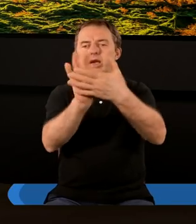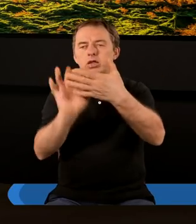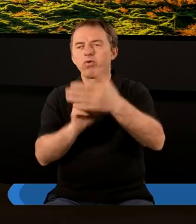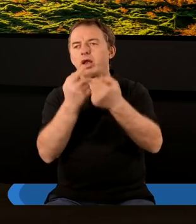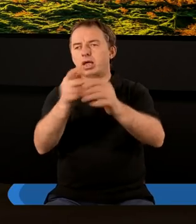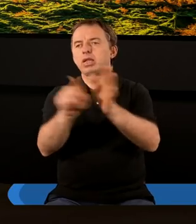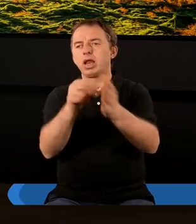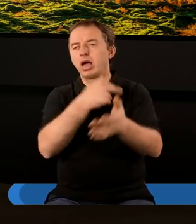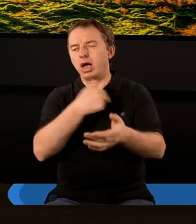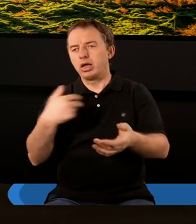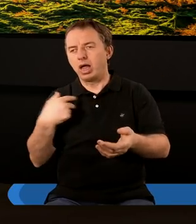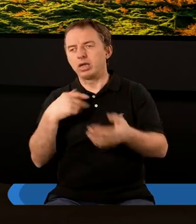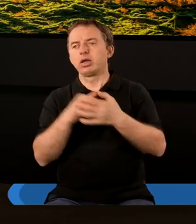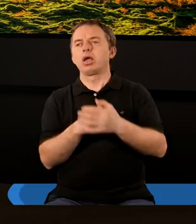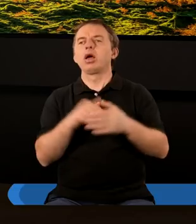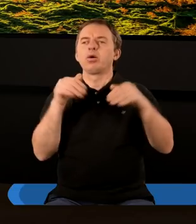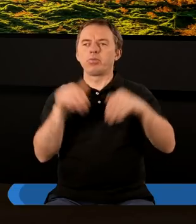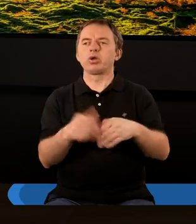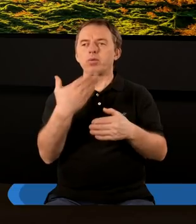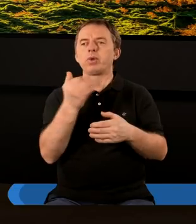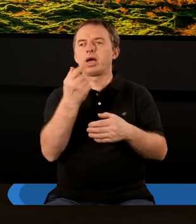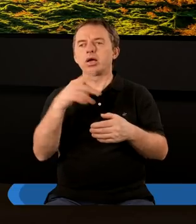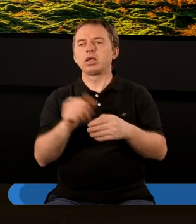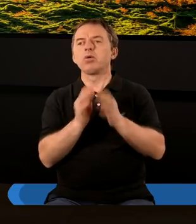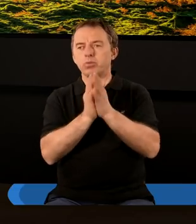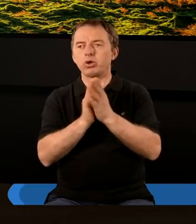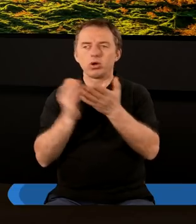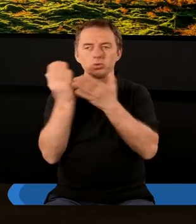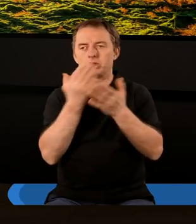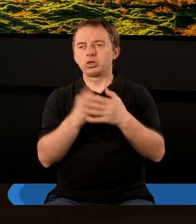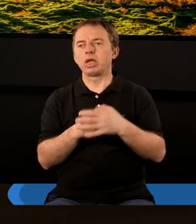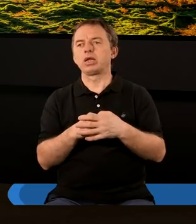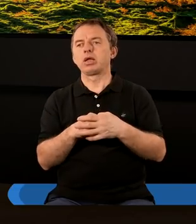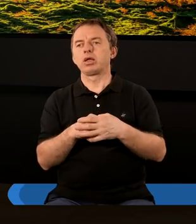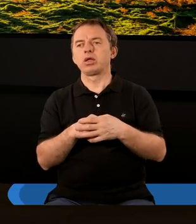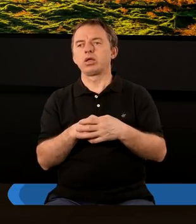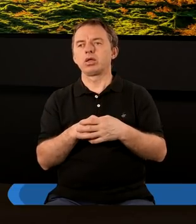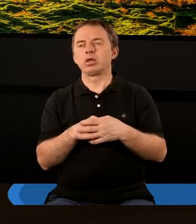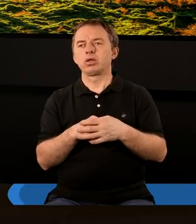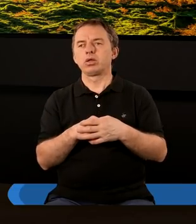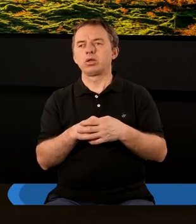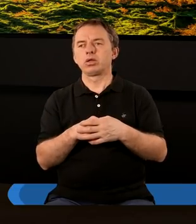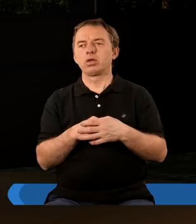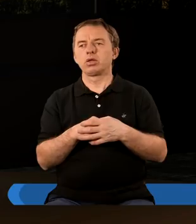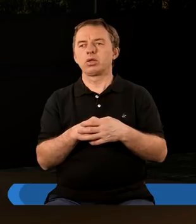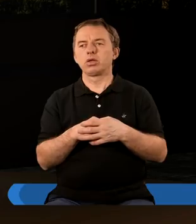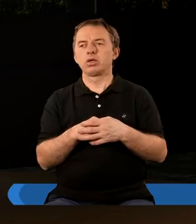nas. I może Magda mógł cię poprosić o przeczytanie tych ośmiu wersetów.